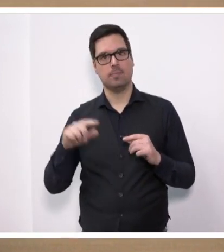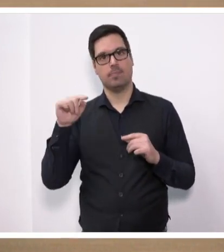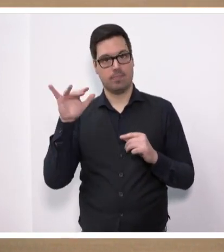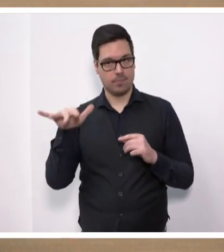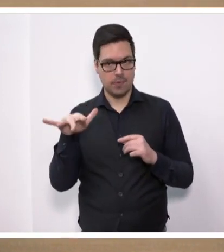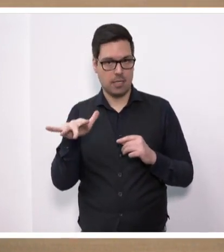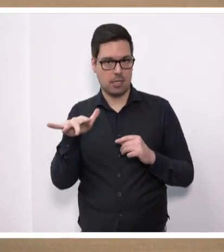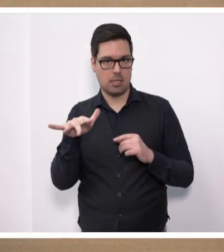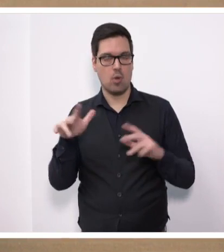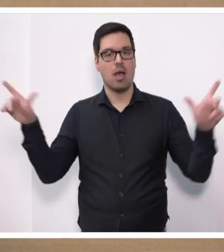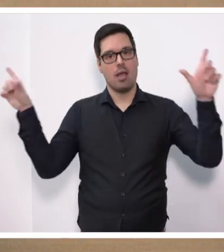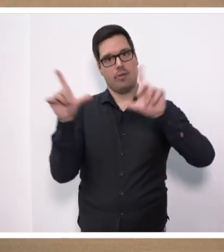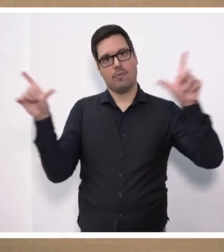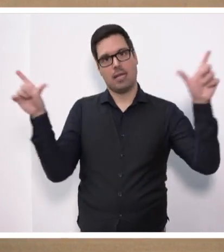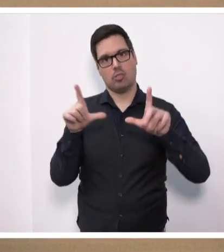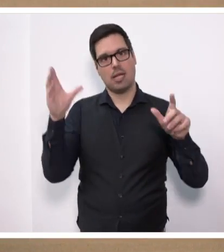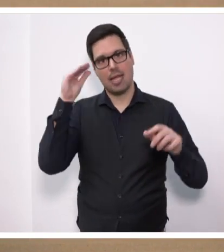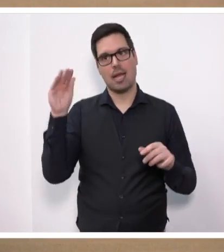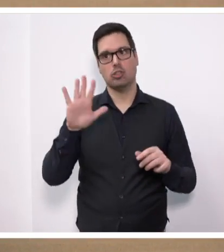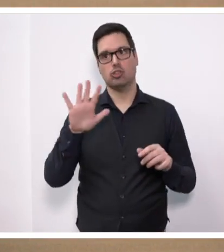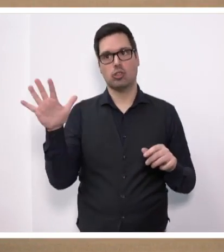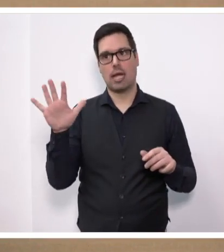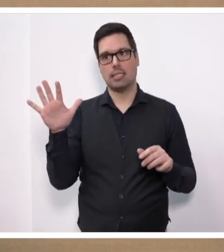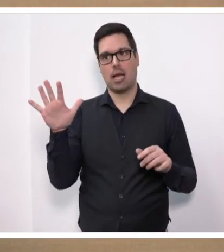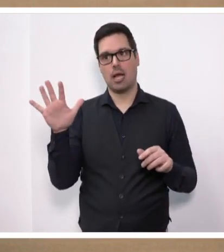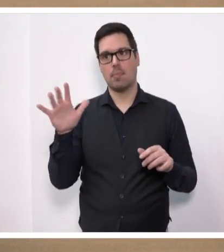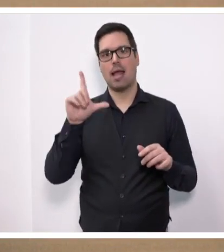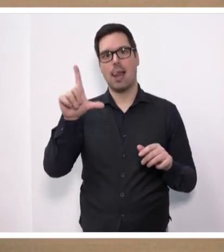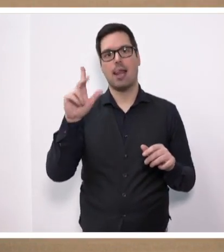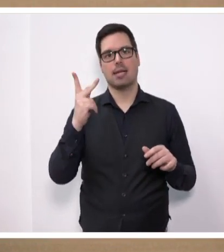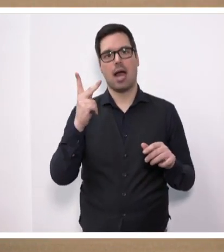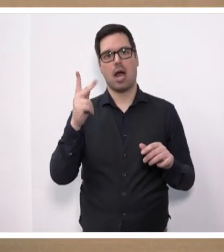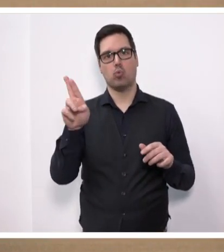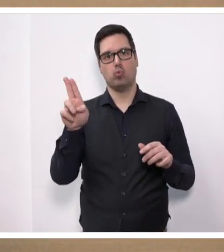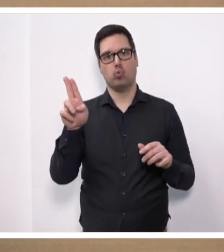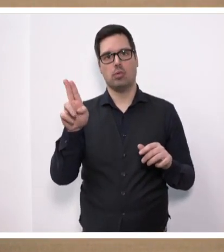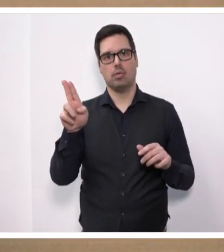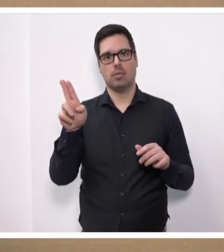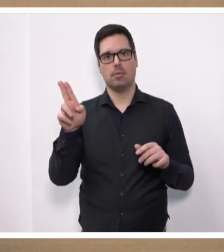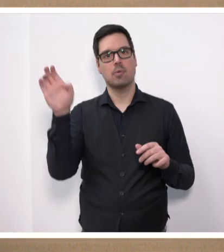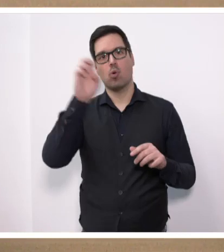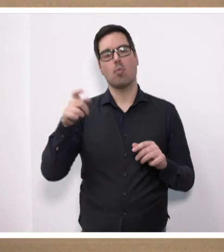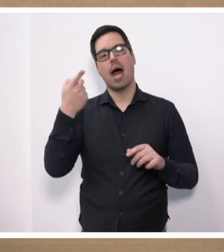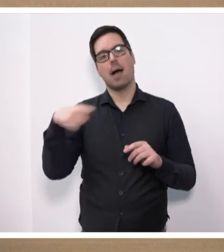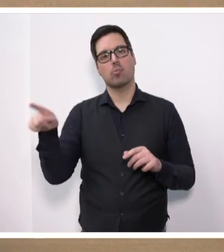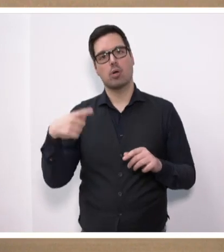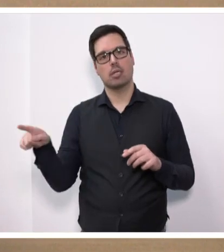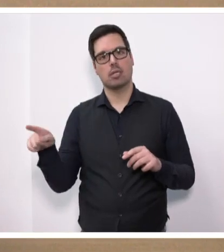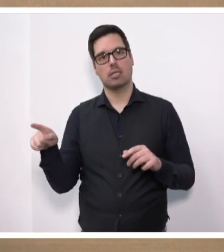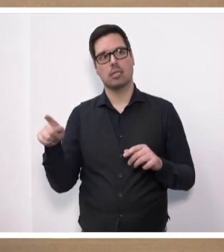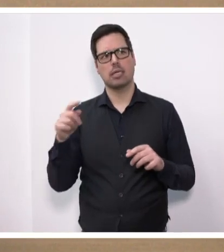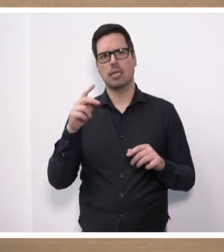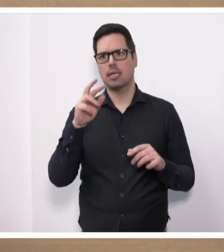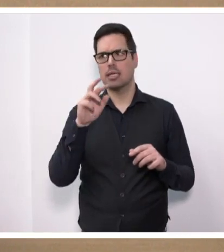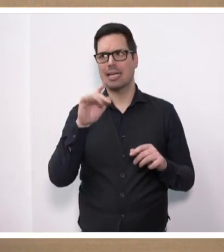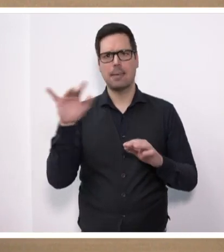anlässlich einer Veranstaltung, Herr Schreiner, nochmal bei der LKU gemacht mit der Europaabgeordneten Rieper, dass